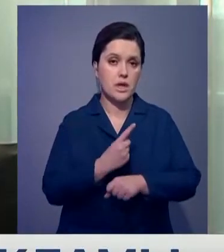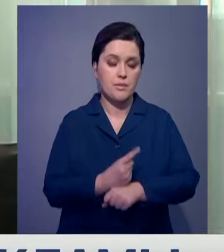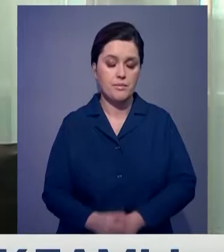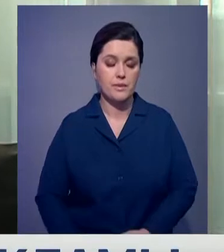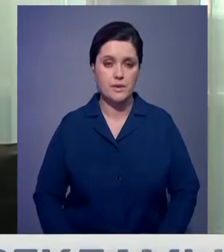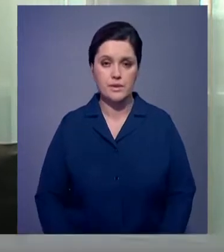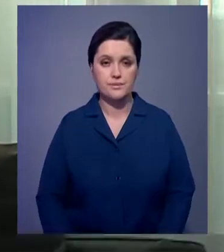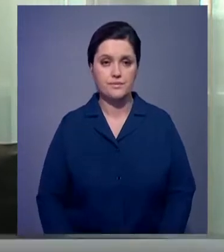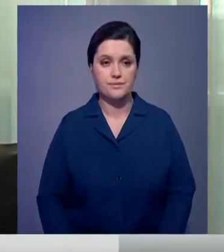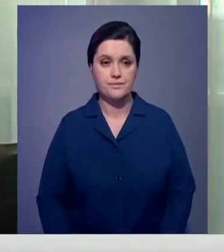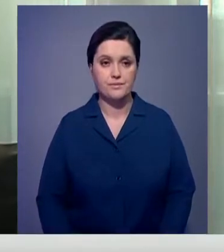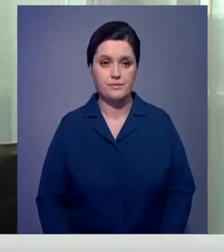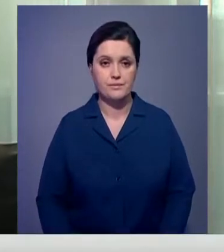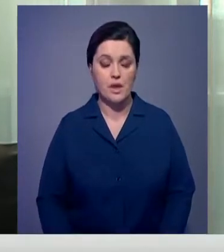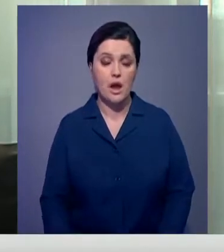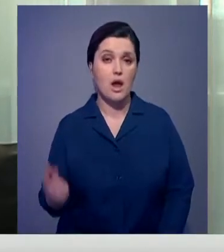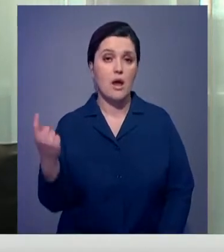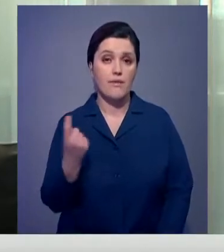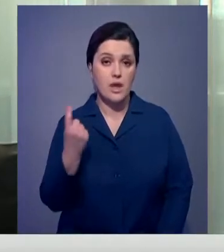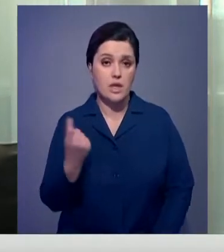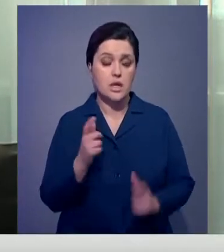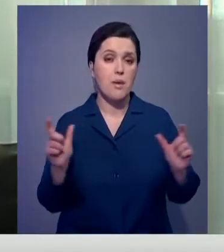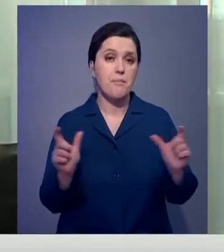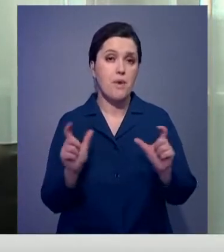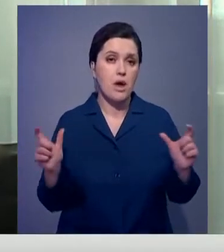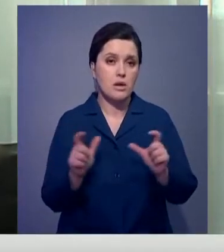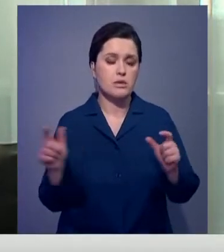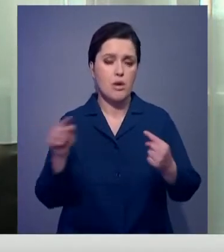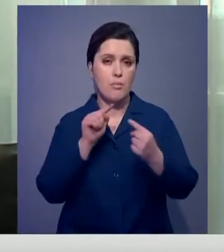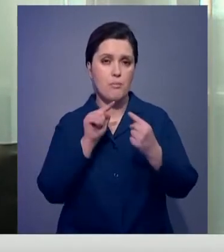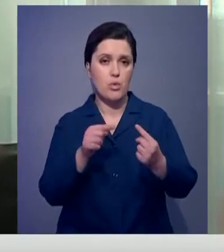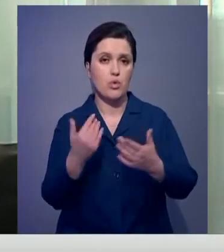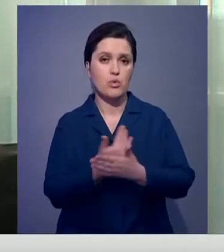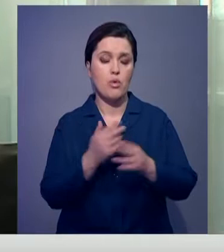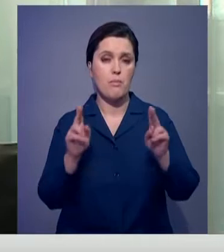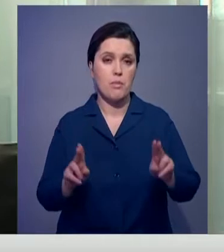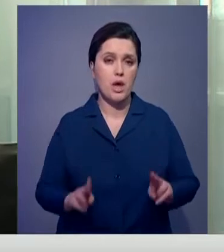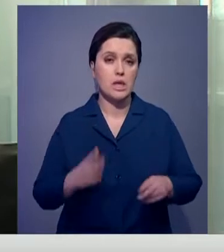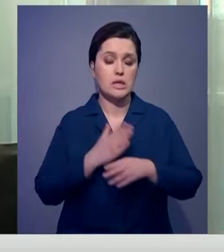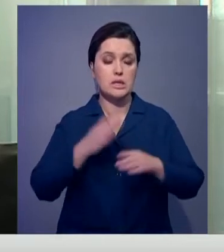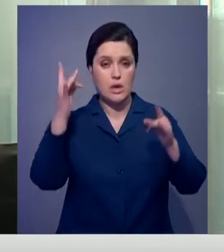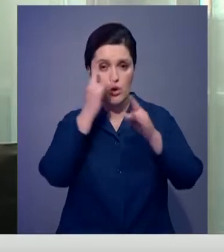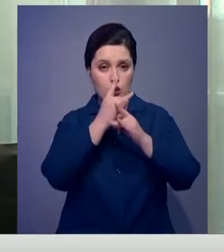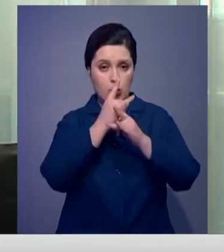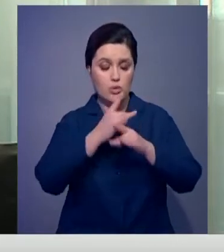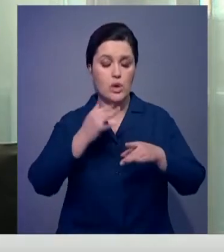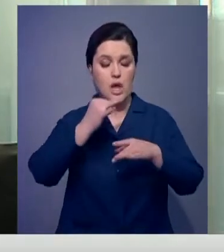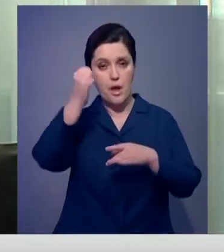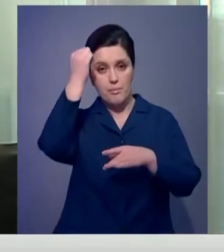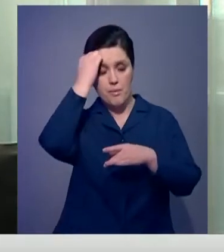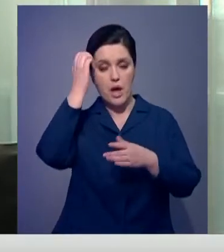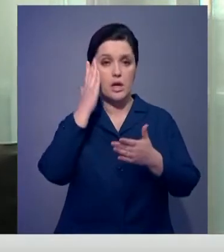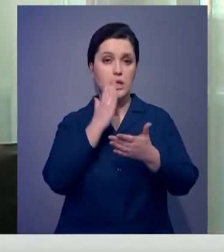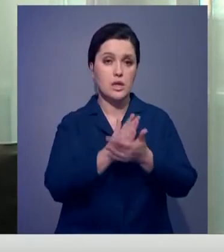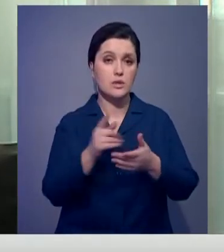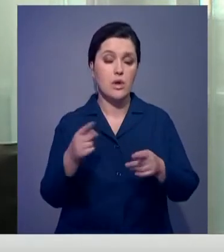Владельцы магазинов не в восторге от новых правил. Во всем мире витрины, креативная реклама – это особая культура и такая же достопримечательность города. Не